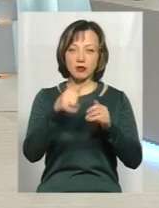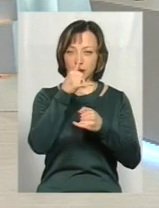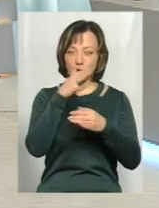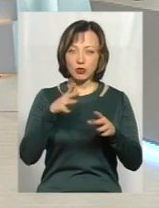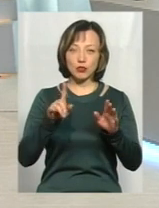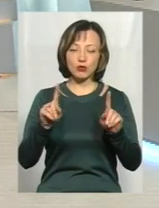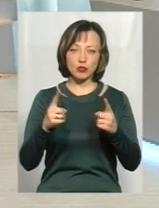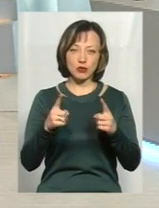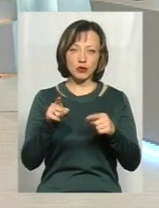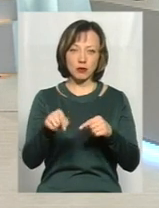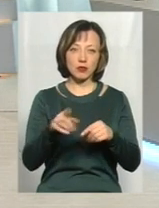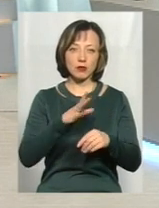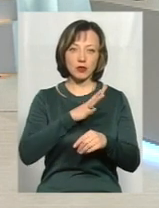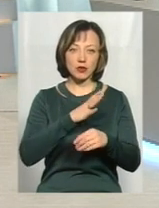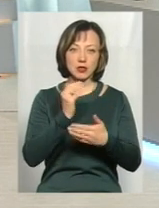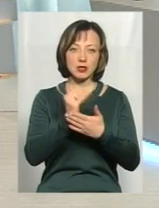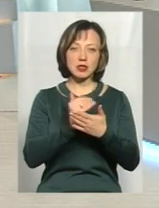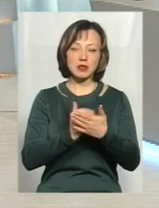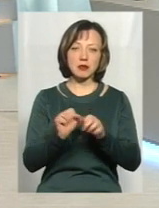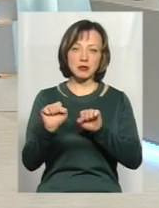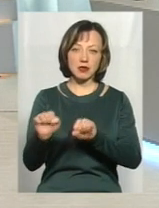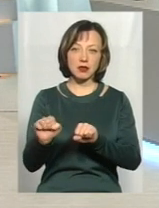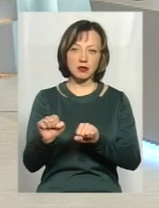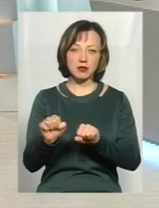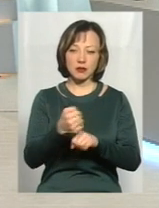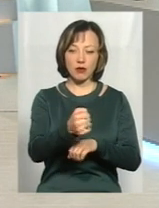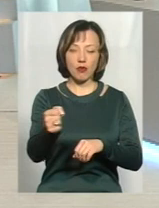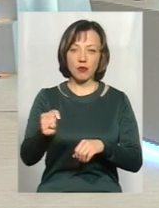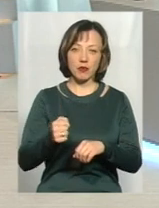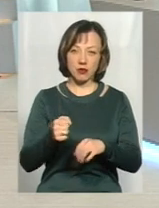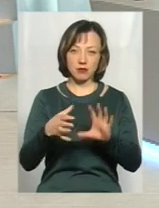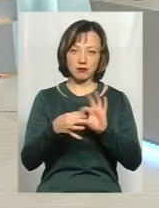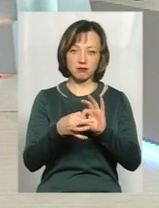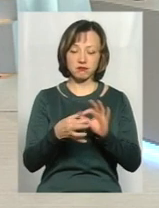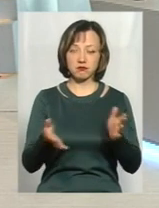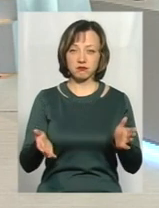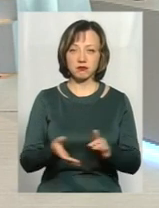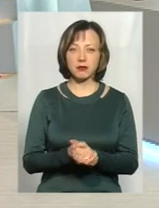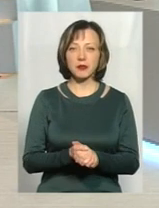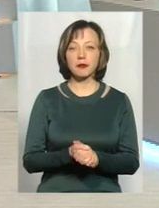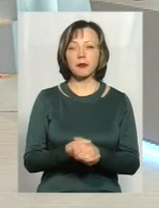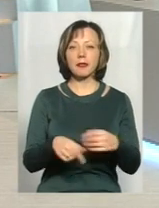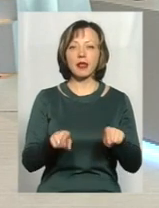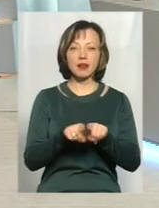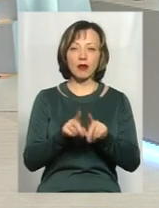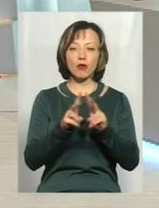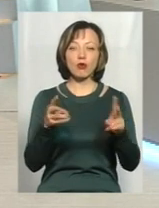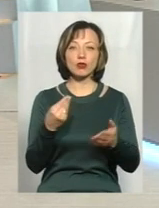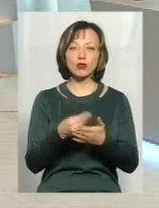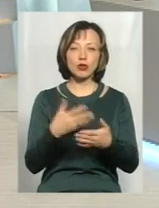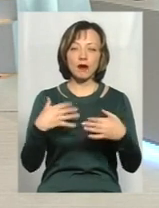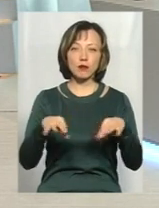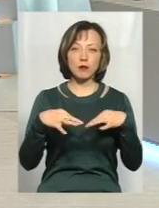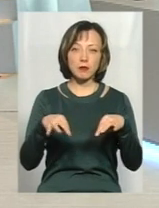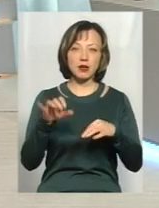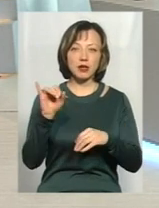стояла система захисту, коробки передач. Також дієвим дуже є, в кого дорогі автомобілі